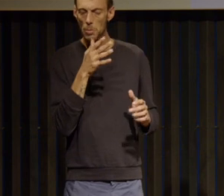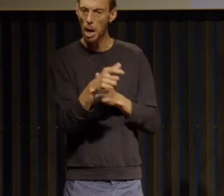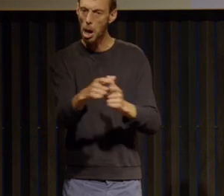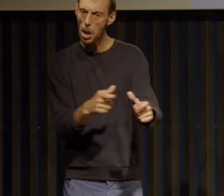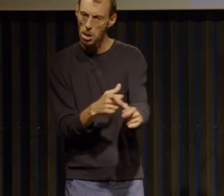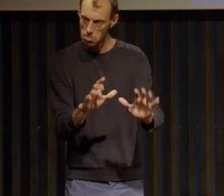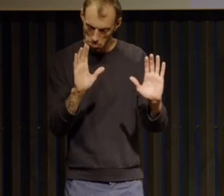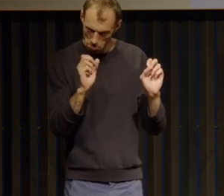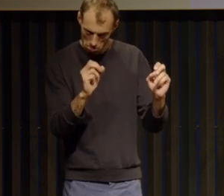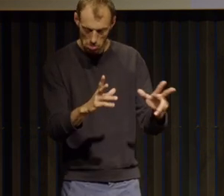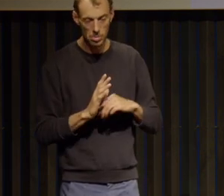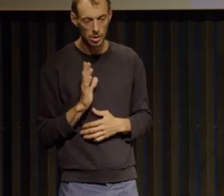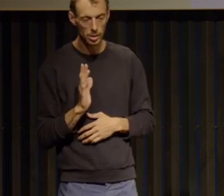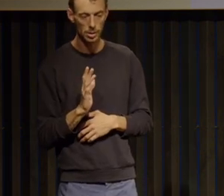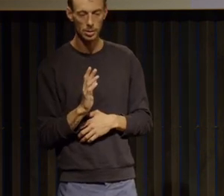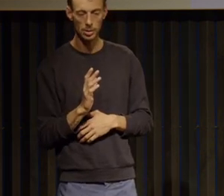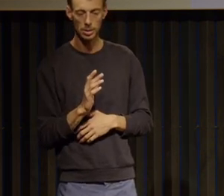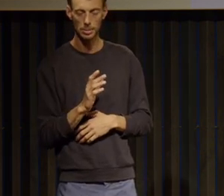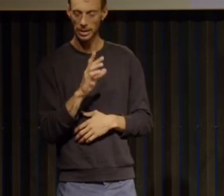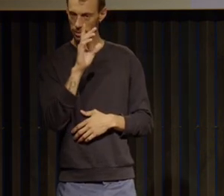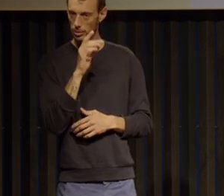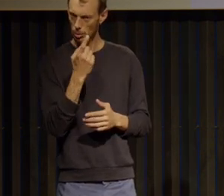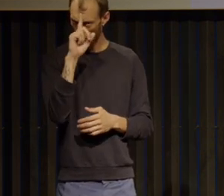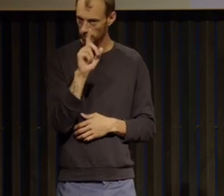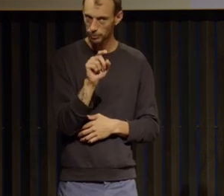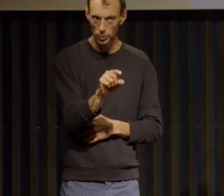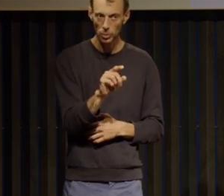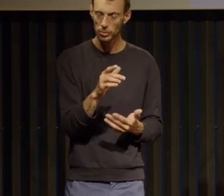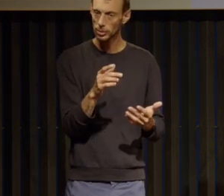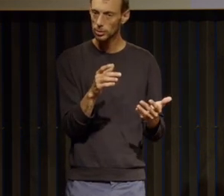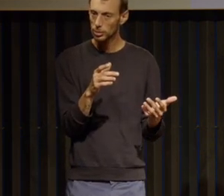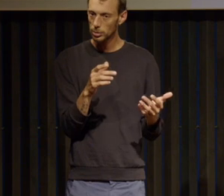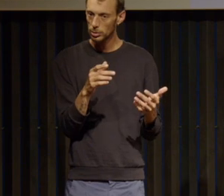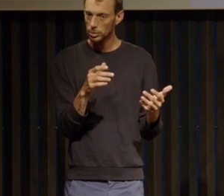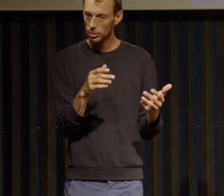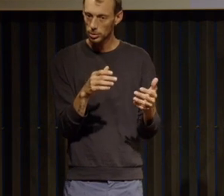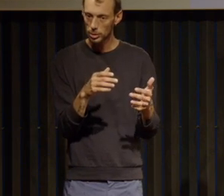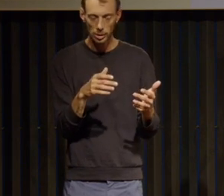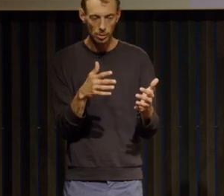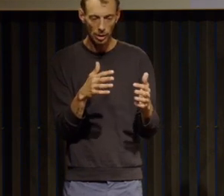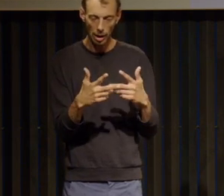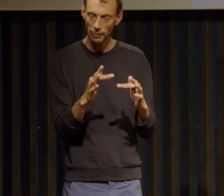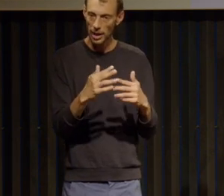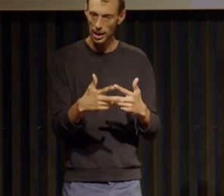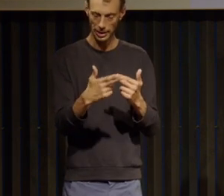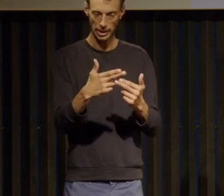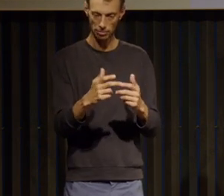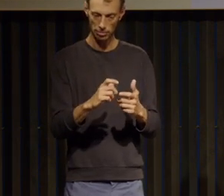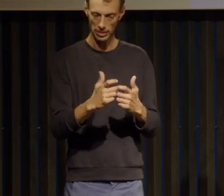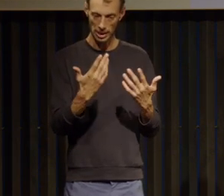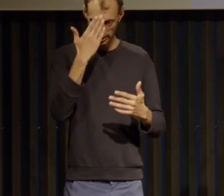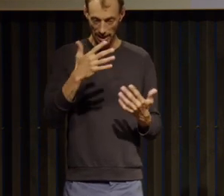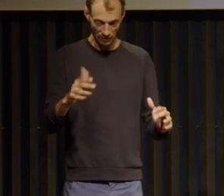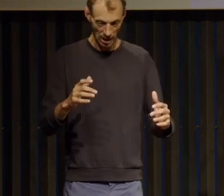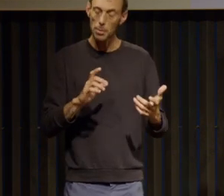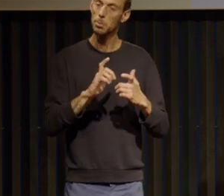quelle est pour vous la condition pour laquelle vous êtes certain d'avoir franchi cette étape de pouvoir passer à la seconde c